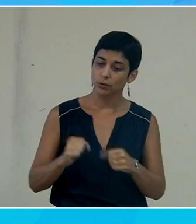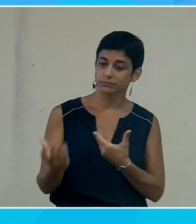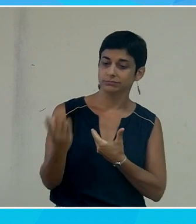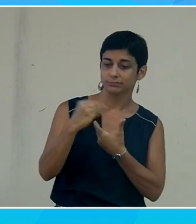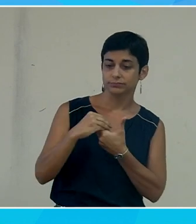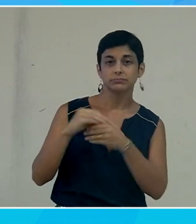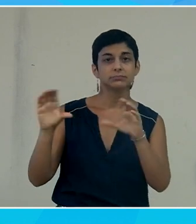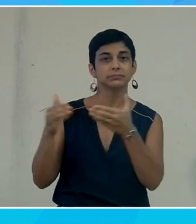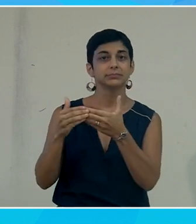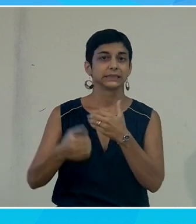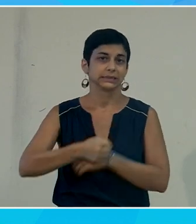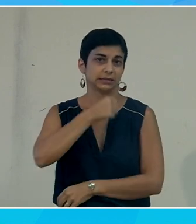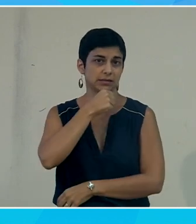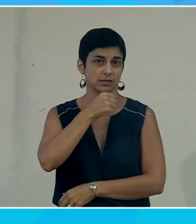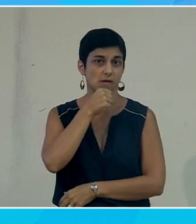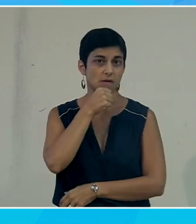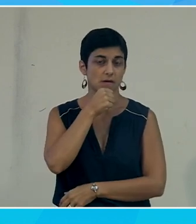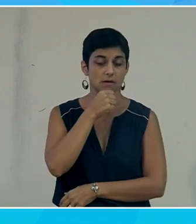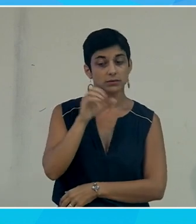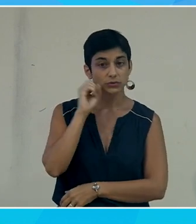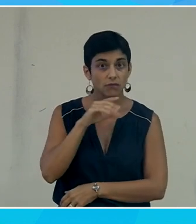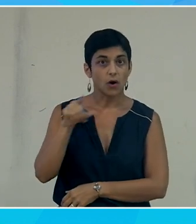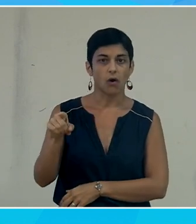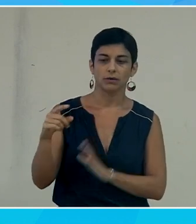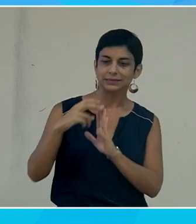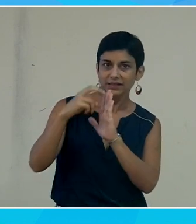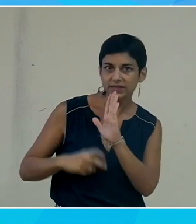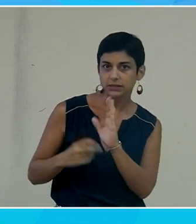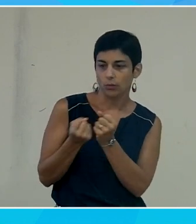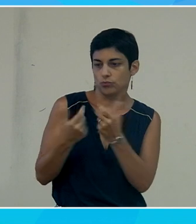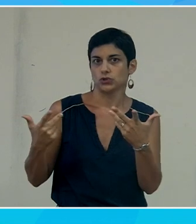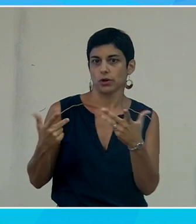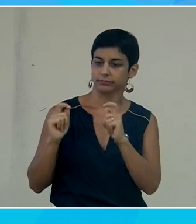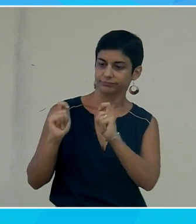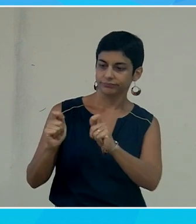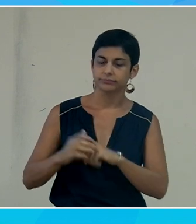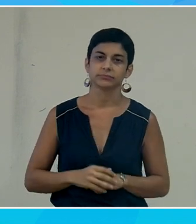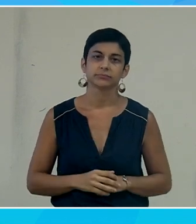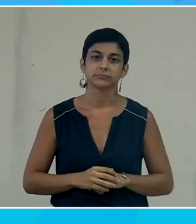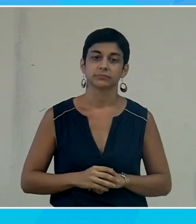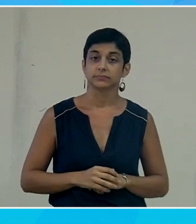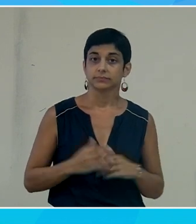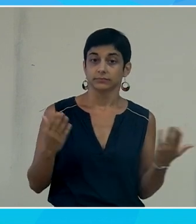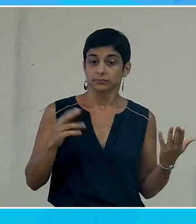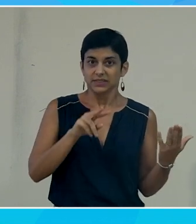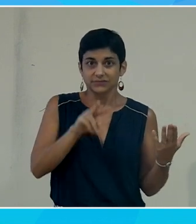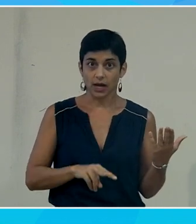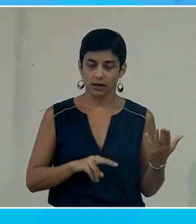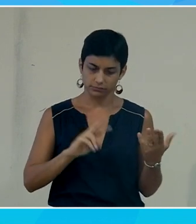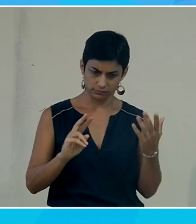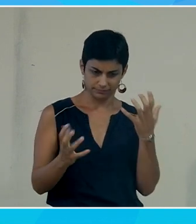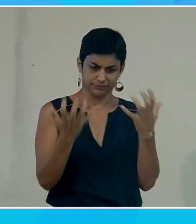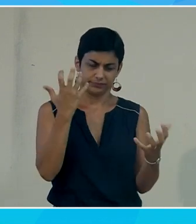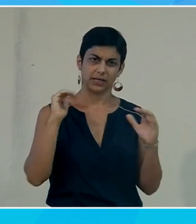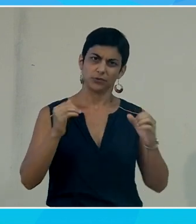qui cumulent souvent certaines déficiences, plusieurs déficiences. Donc, ce n absolument pas non, ce n pas non négligeable. sont des